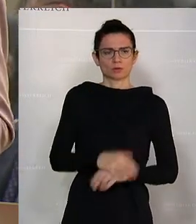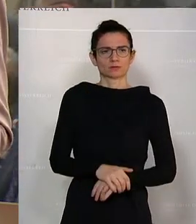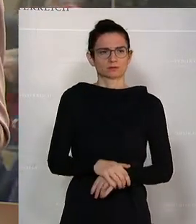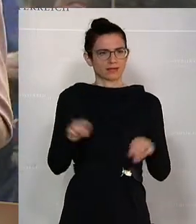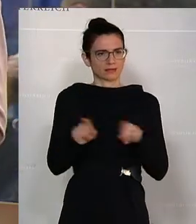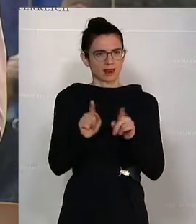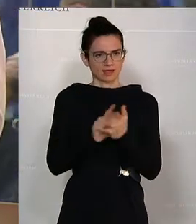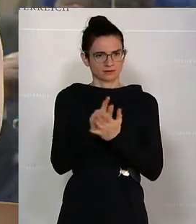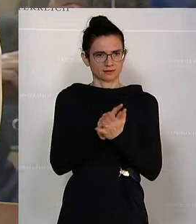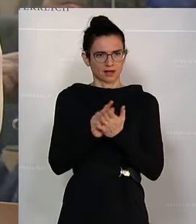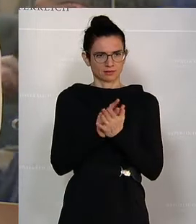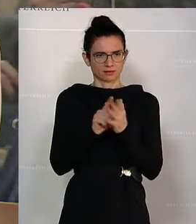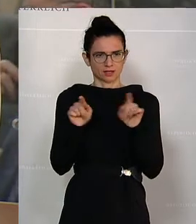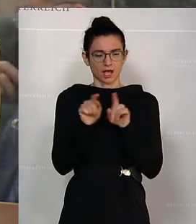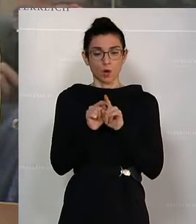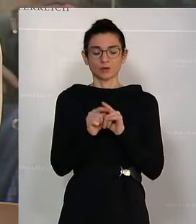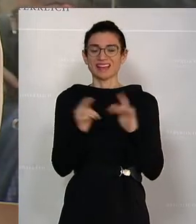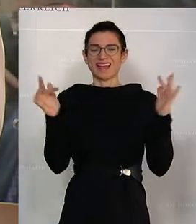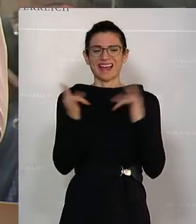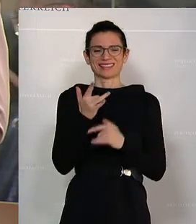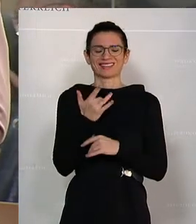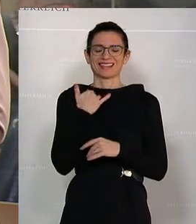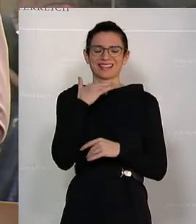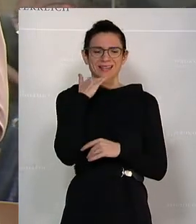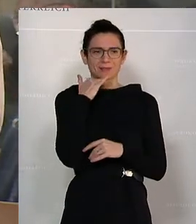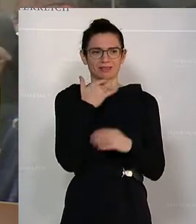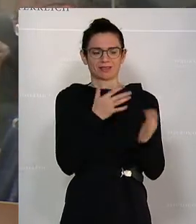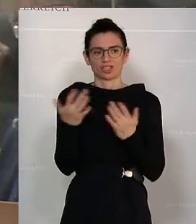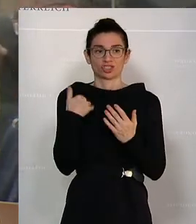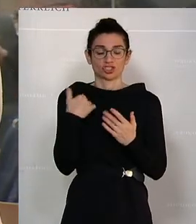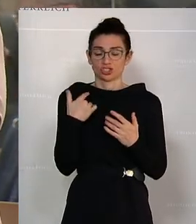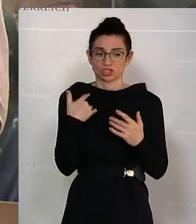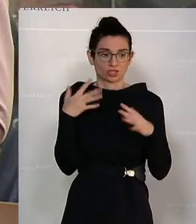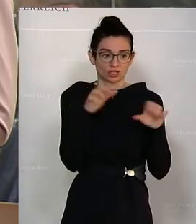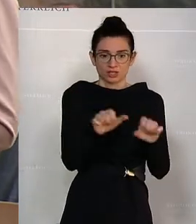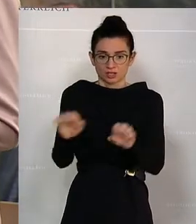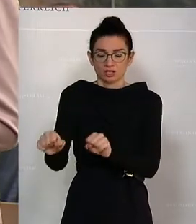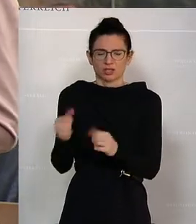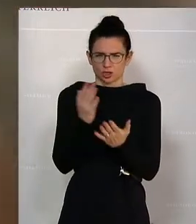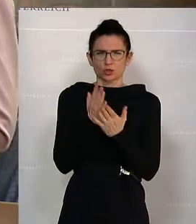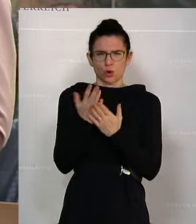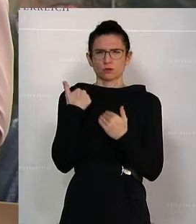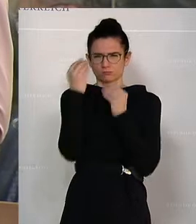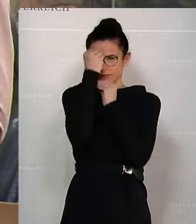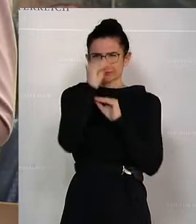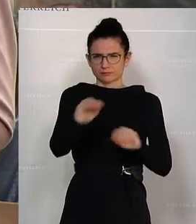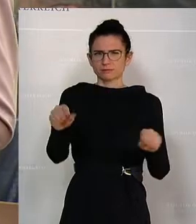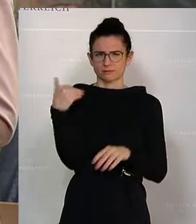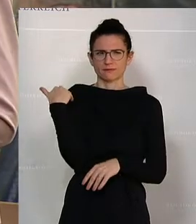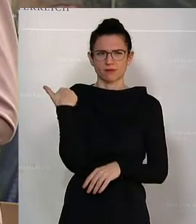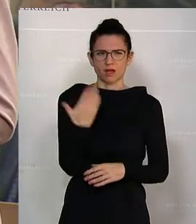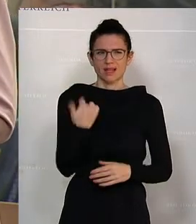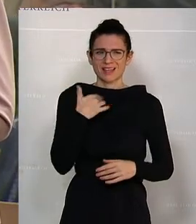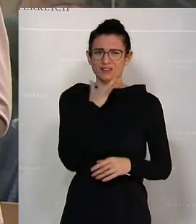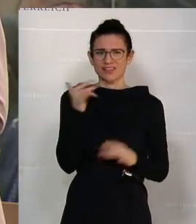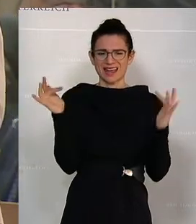Gleichzeitig haben wir auch einen hoch an antisemitischen Vorfällen, wie die IKG auch bereits bekannt gegeben hat. Und viele dieser